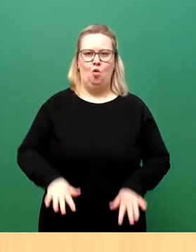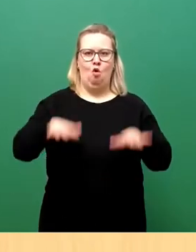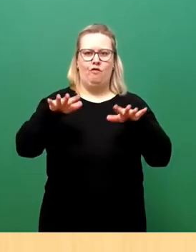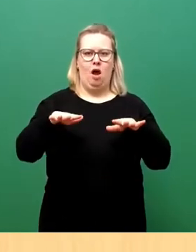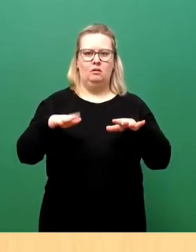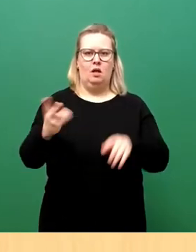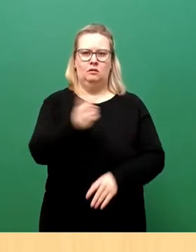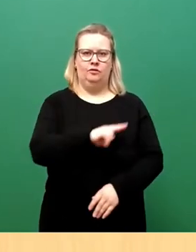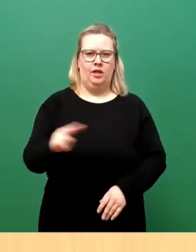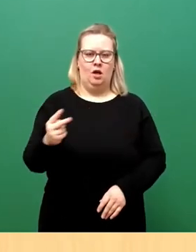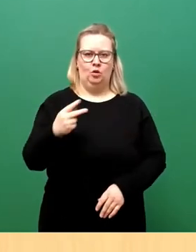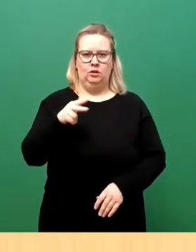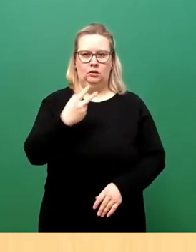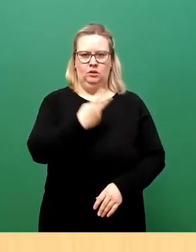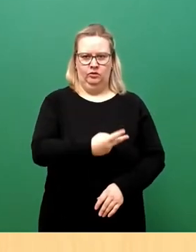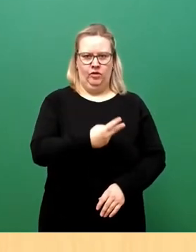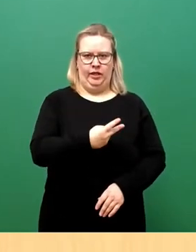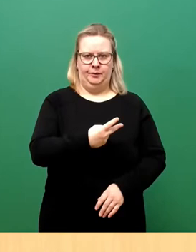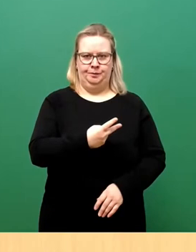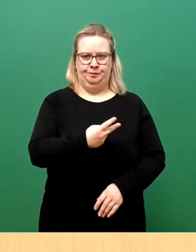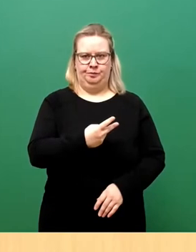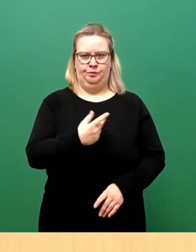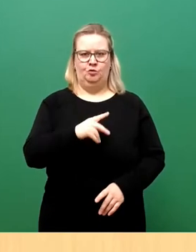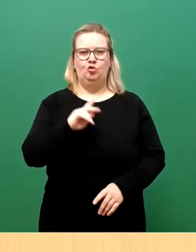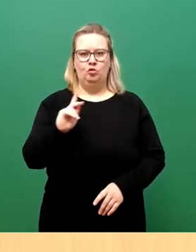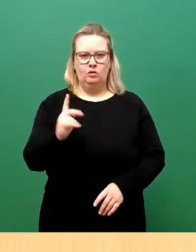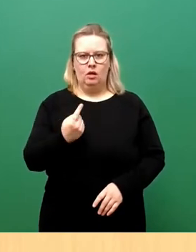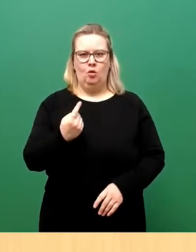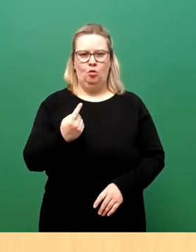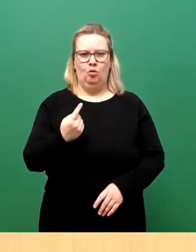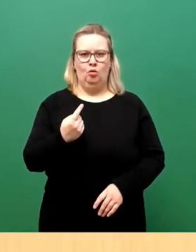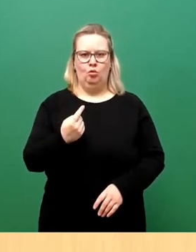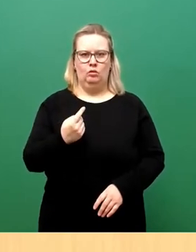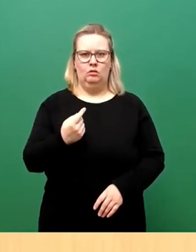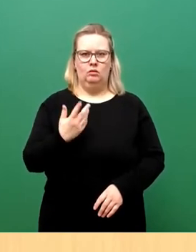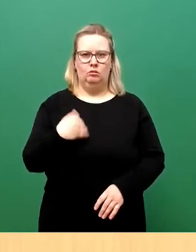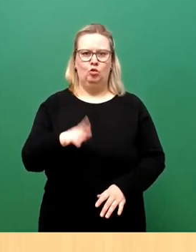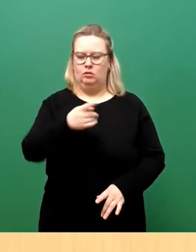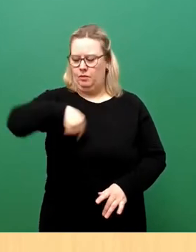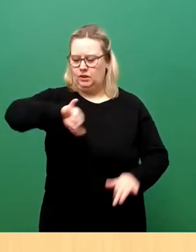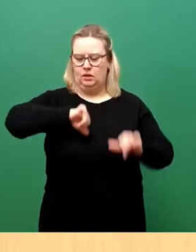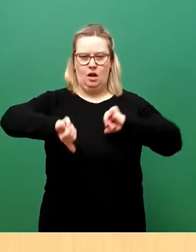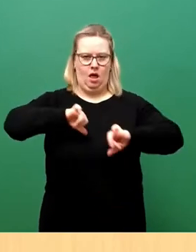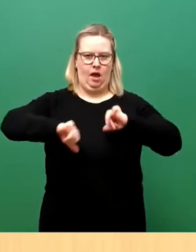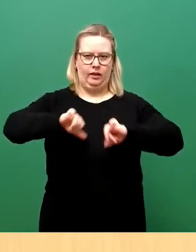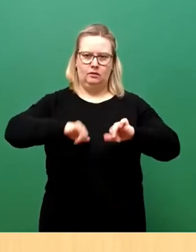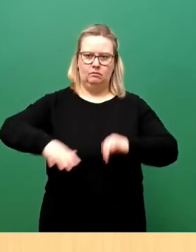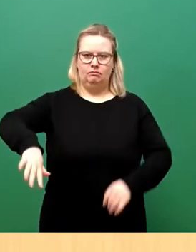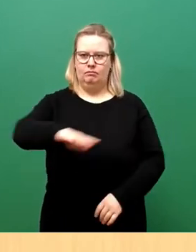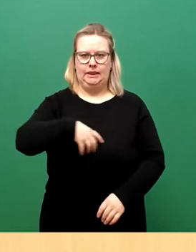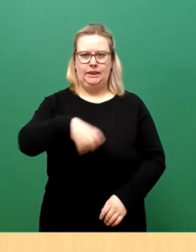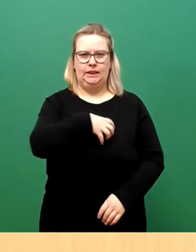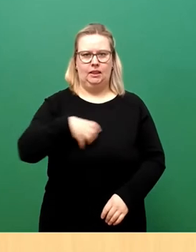2002 denken und welches Leid es über die Menschen